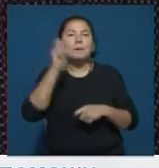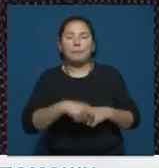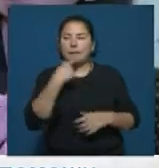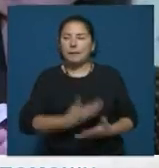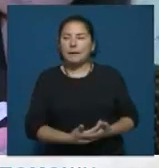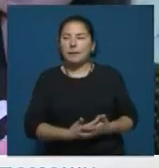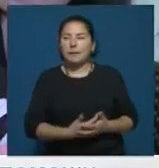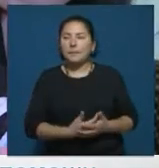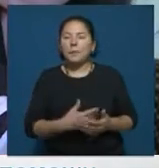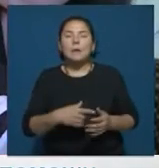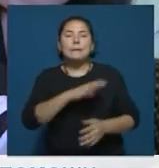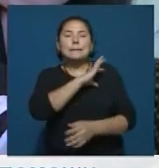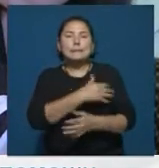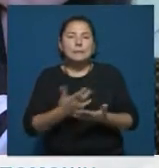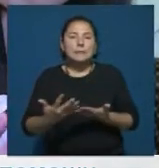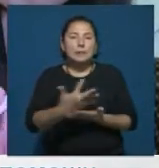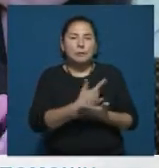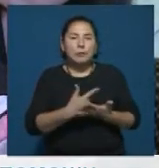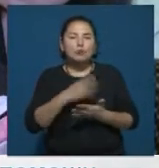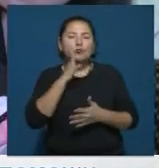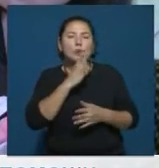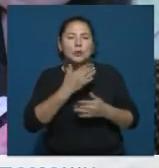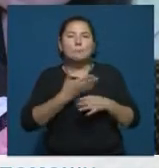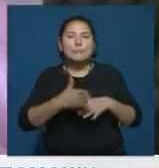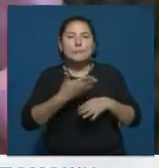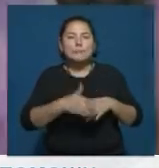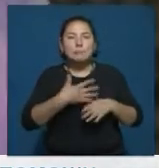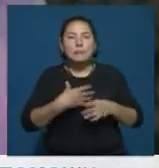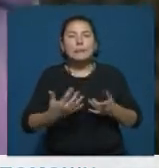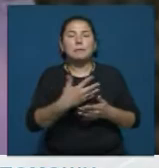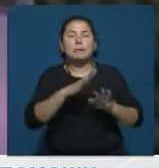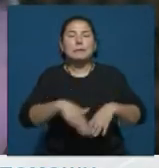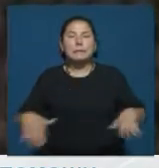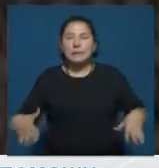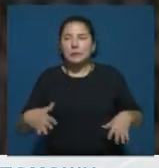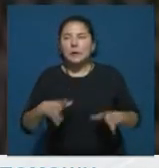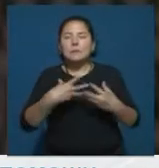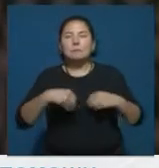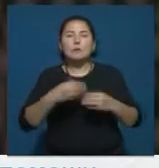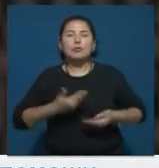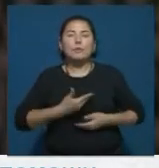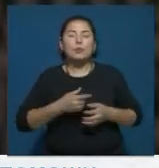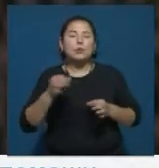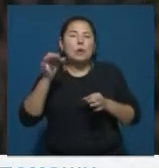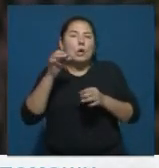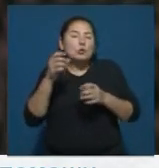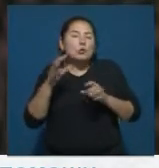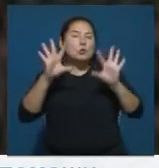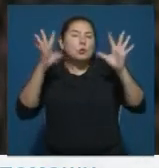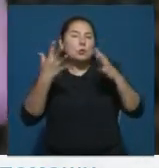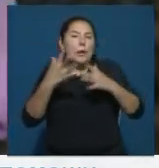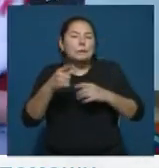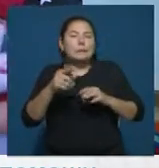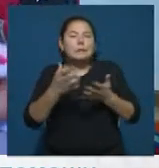Набрав силу на священной земле, женщина постепенно собрала своих детей. Семья живет случайными заработками. Пердегуль не